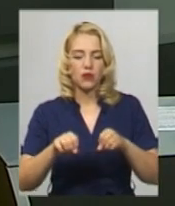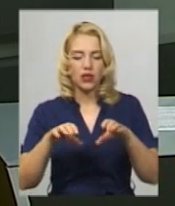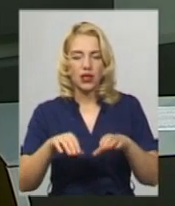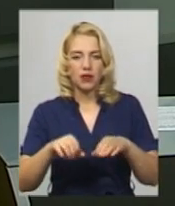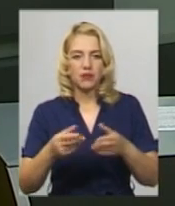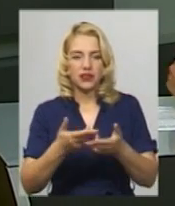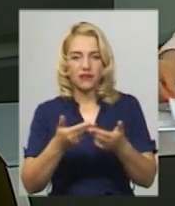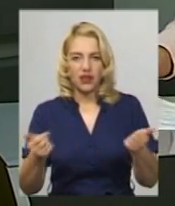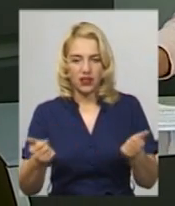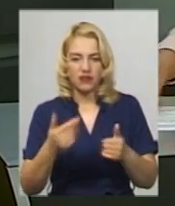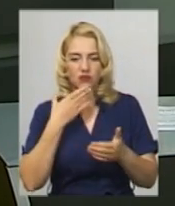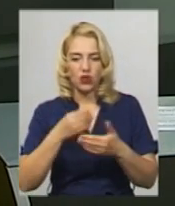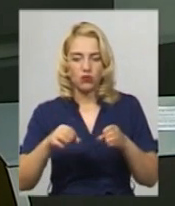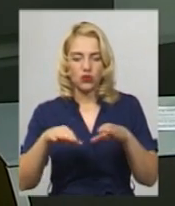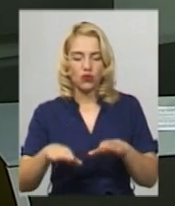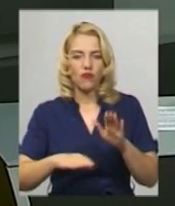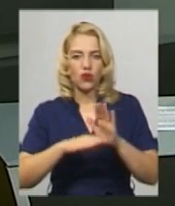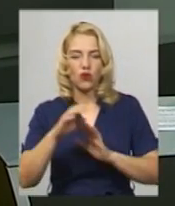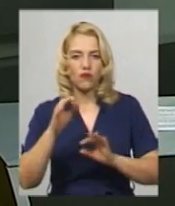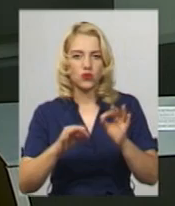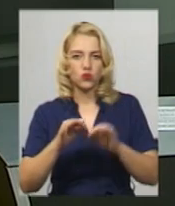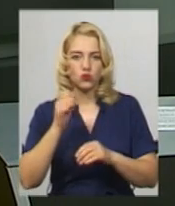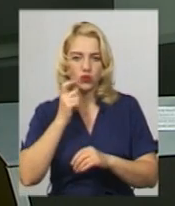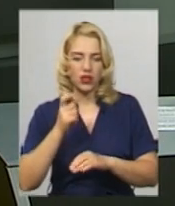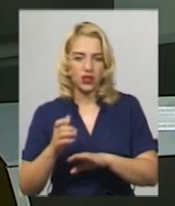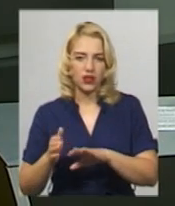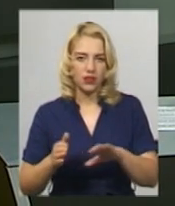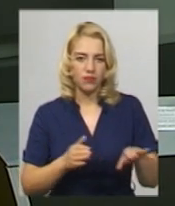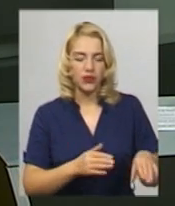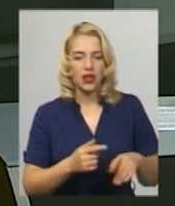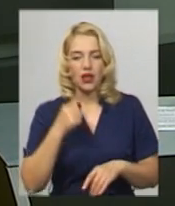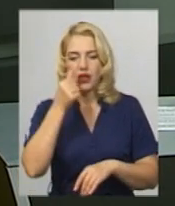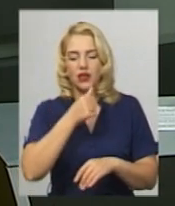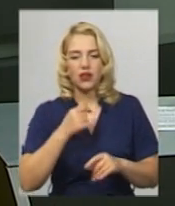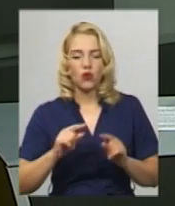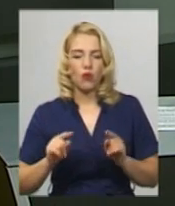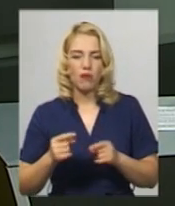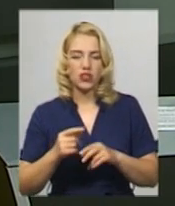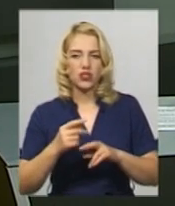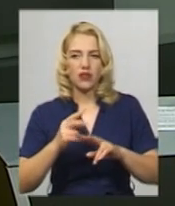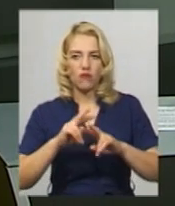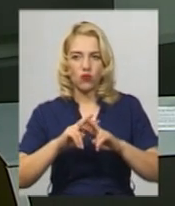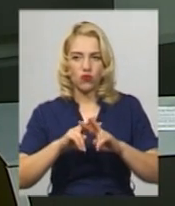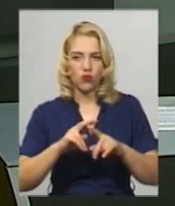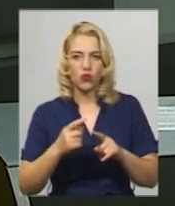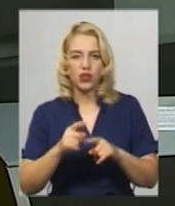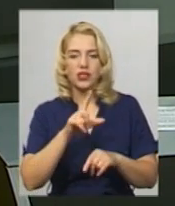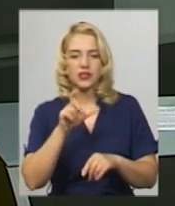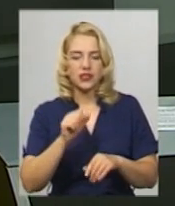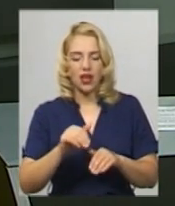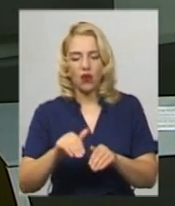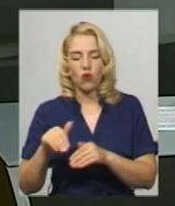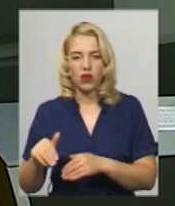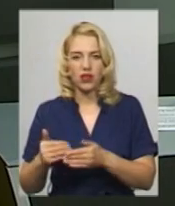Верховний суд України. Рік обмеження волі отримав житель Волочайського району за ухилення від строкової служби.